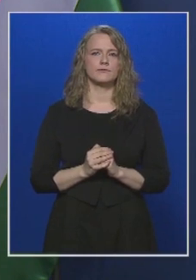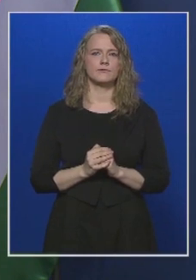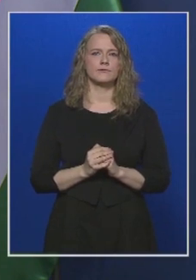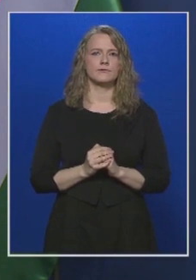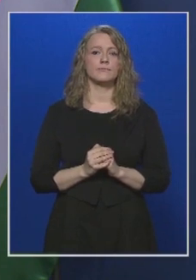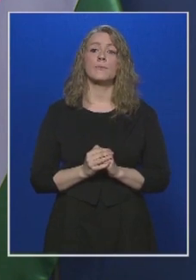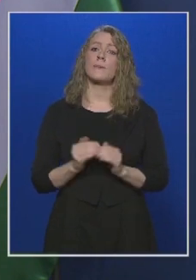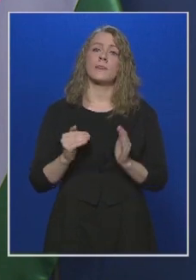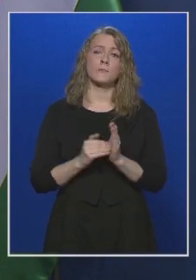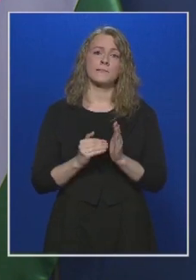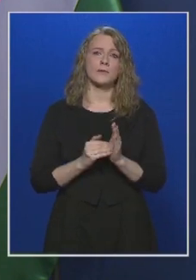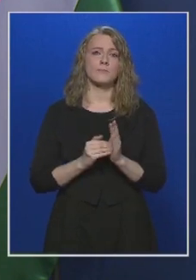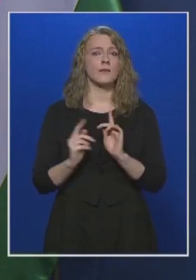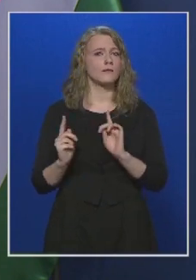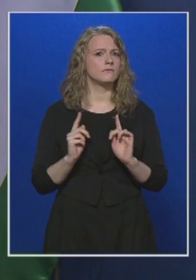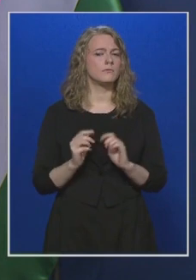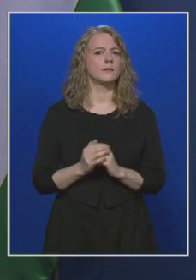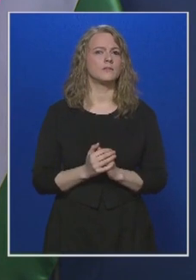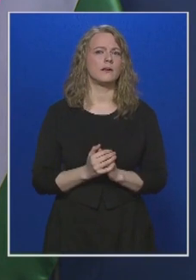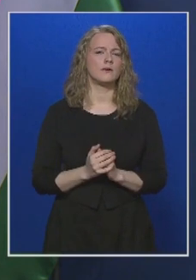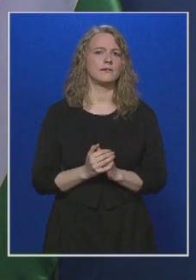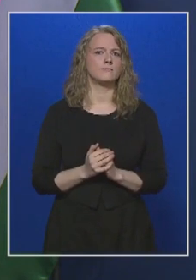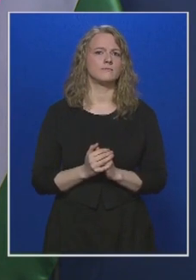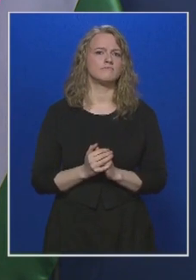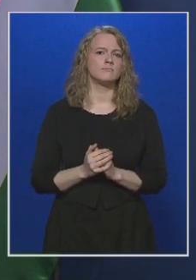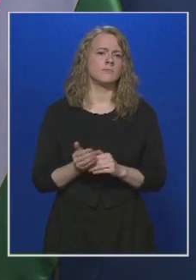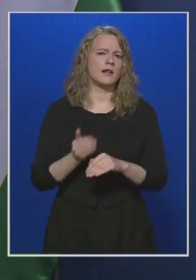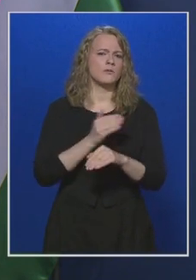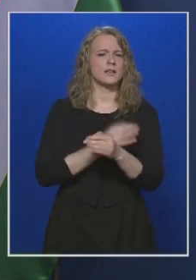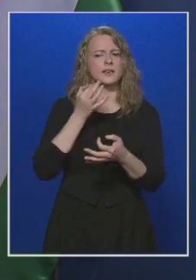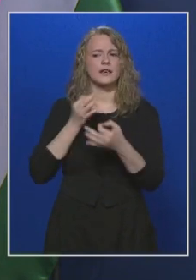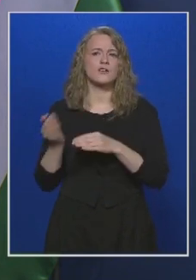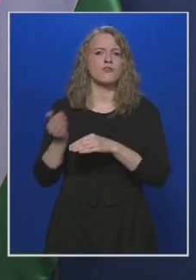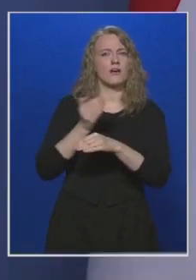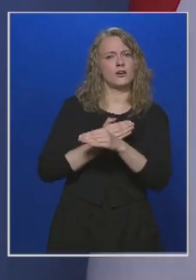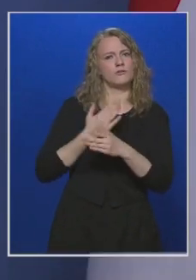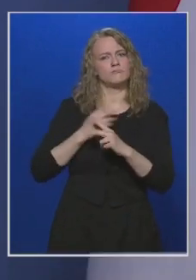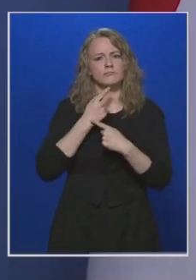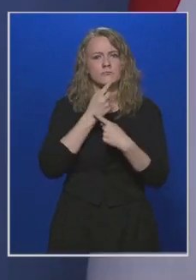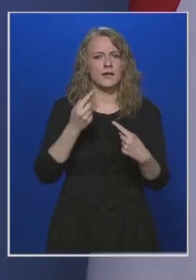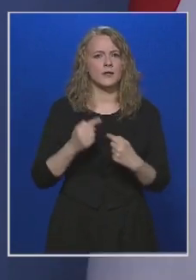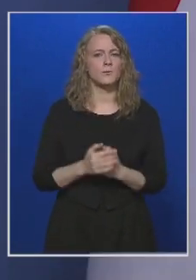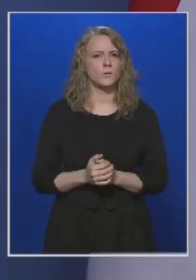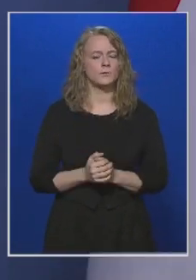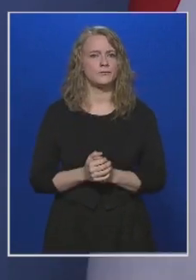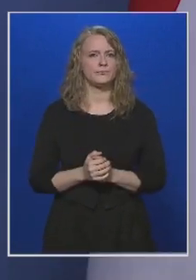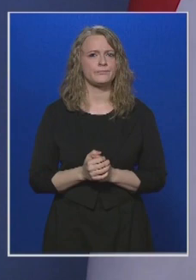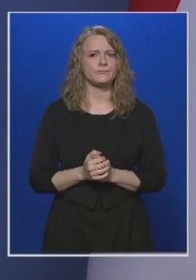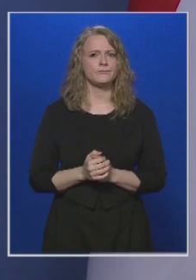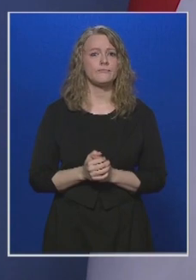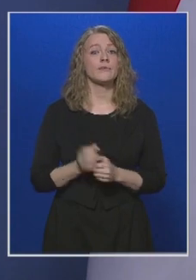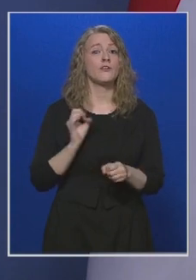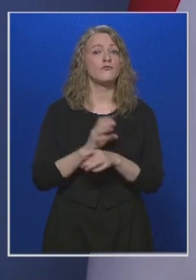Ami még talán itt az előzetesen a kérdéseket megelőzően elmondható, hogy a